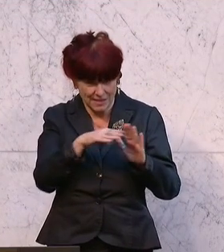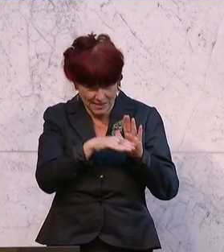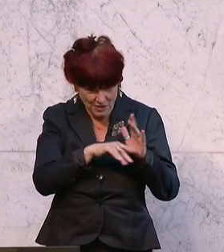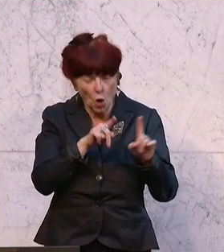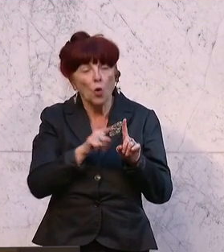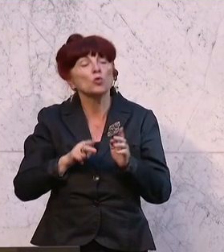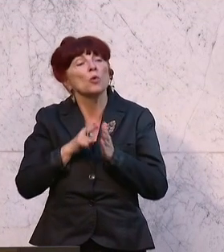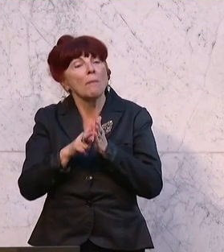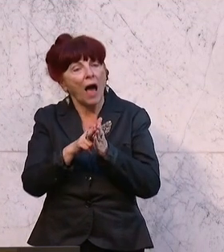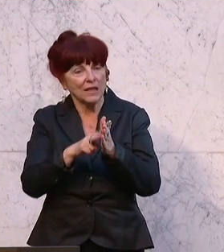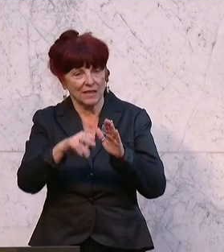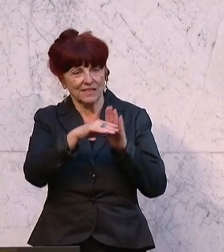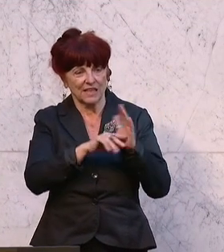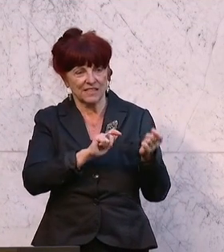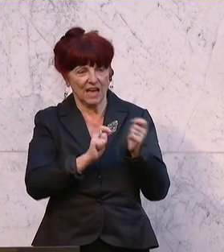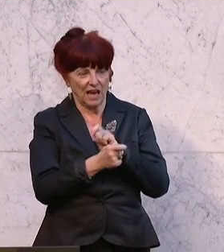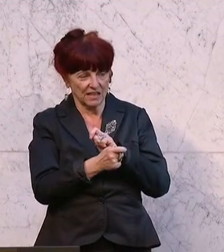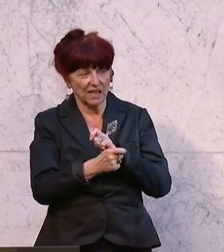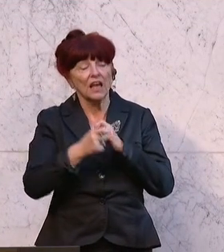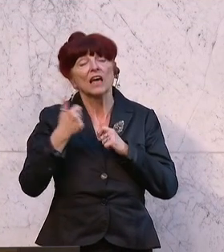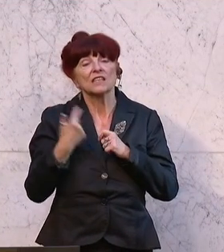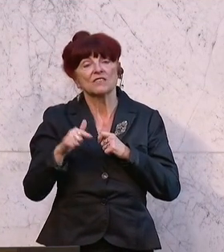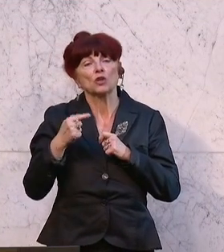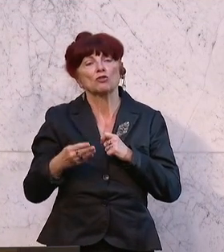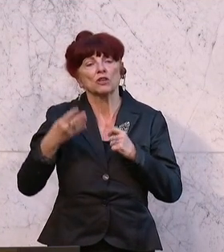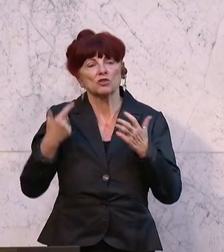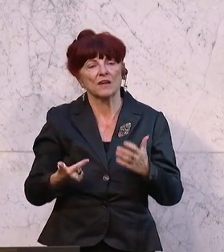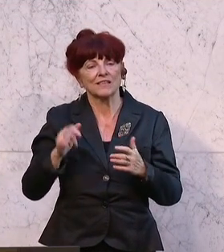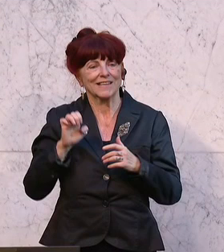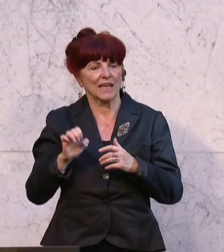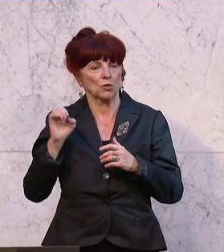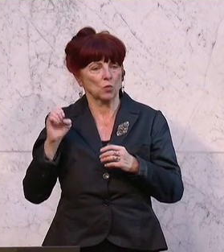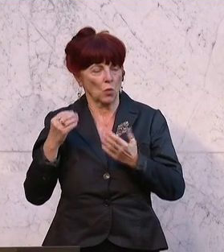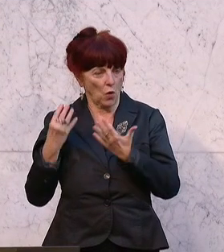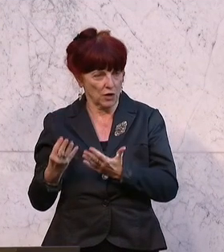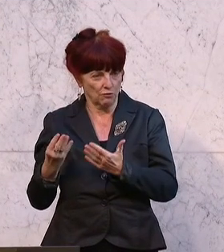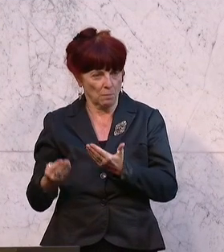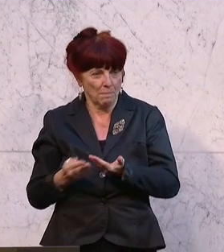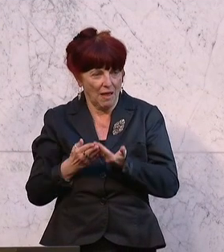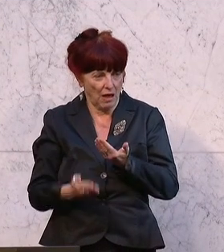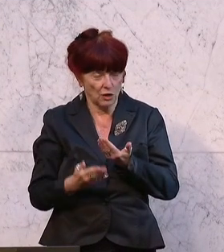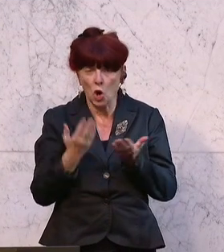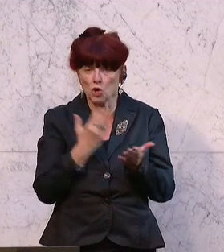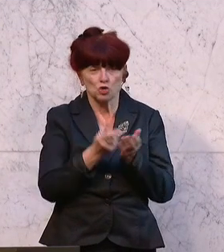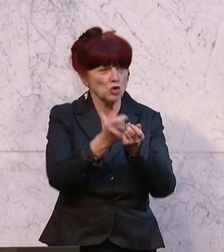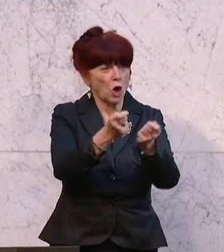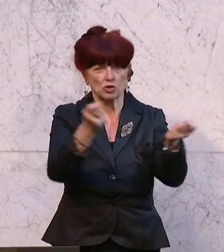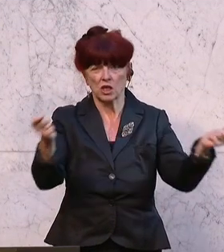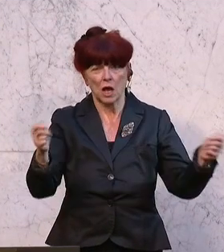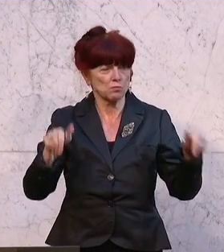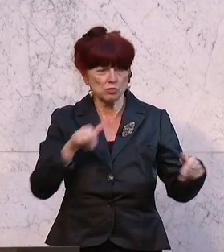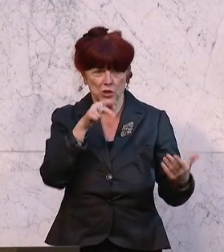227.09 der Beilagen ein. Er ist ausgeteilt, daher brauche ich ihn nicht verlesen.